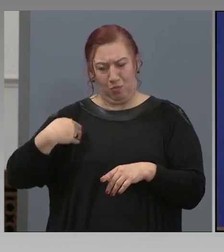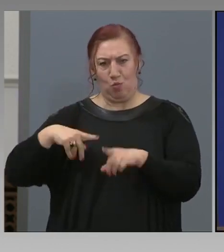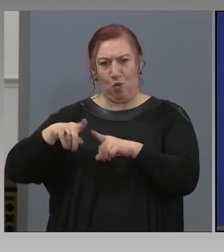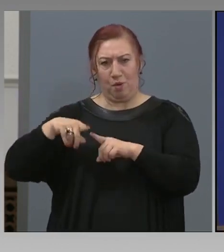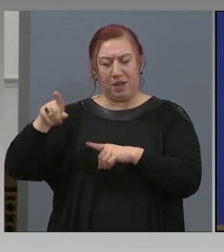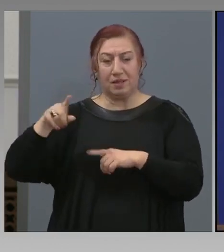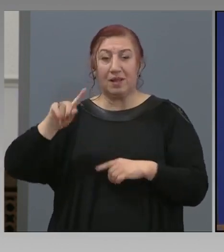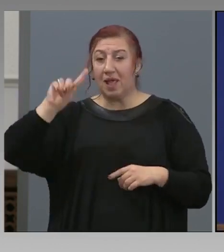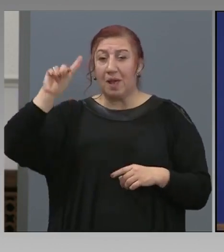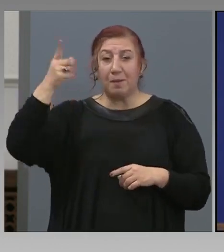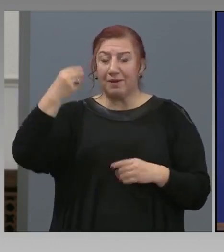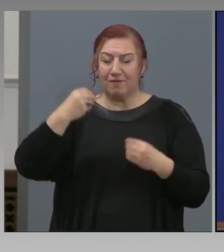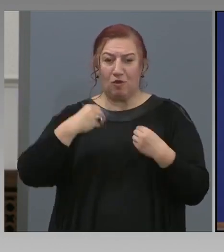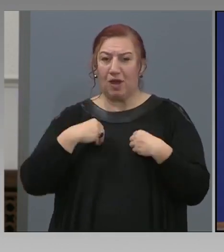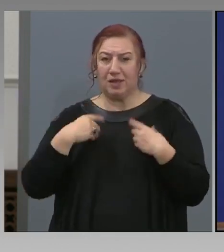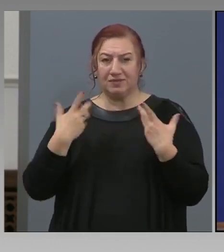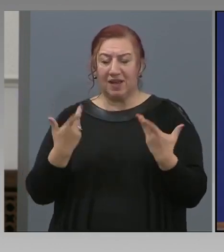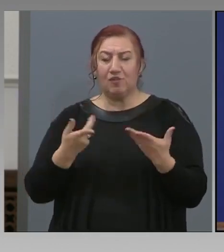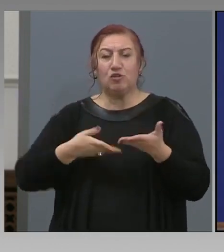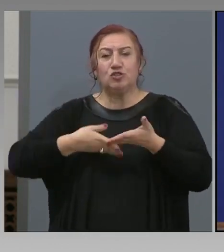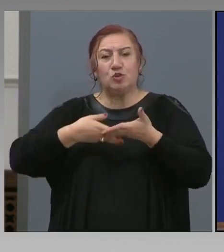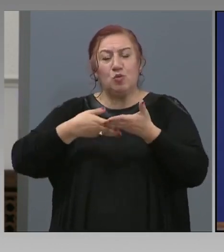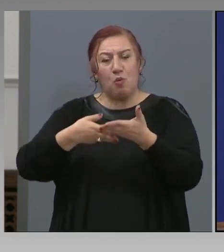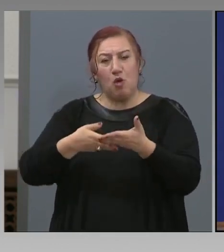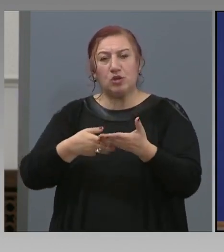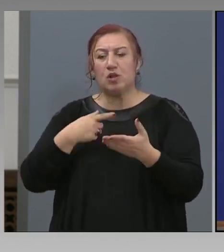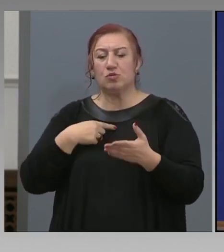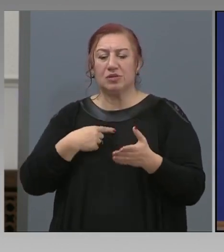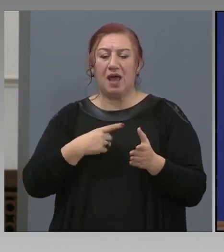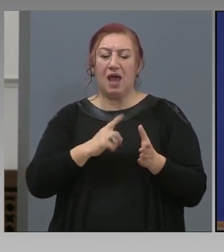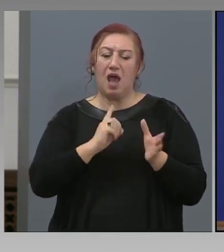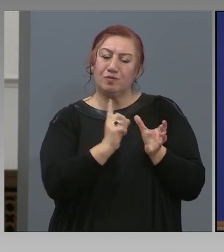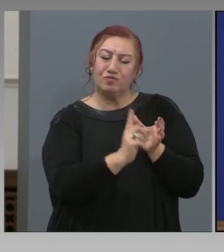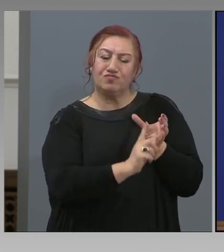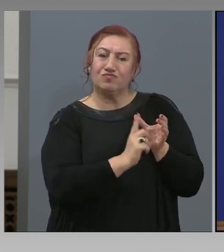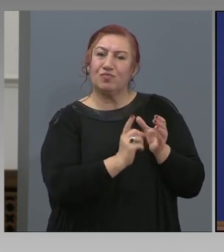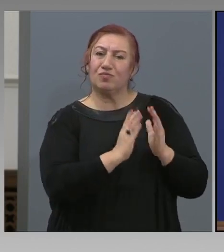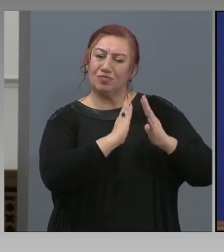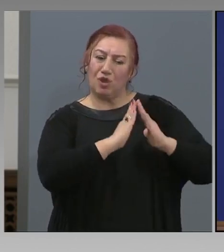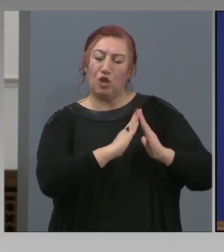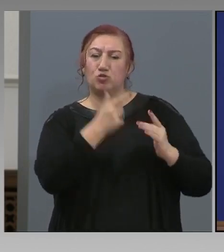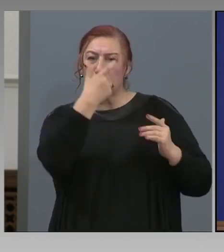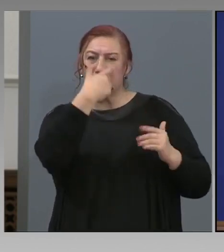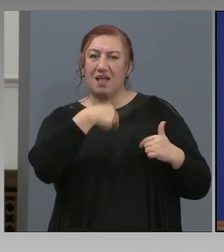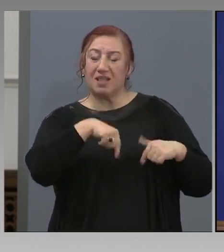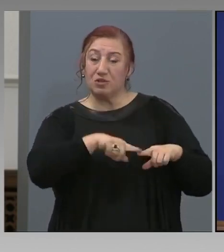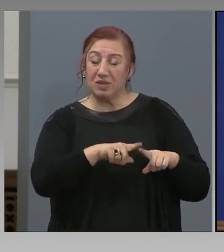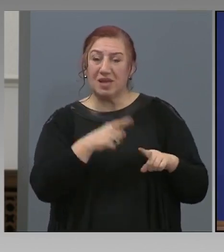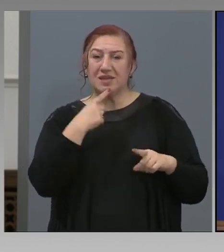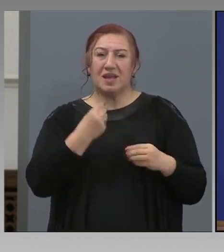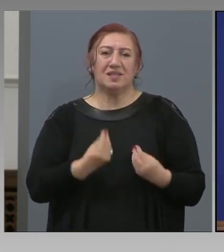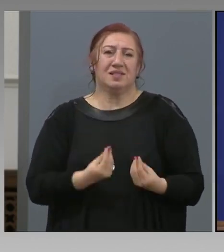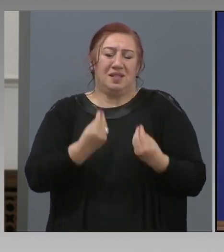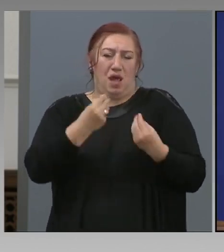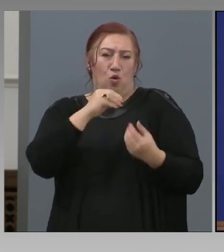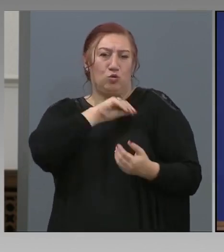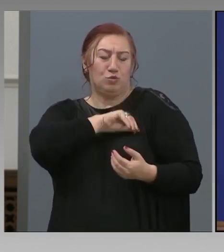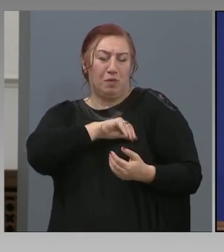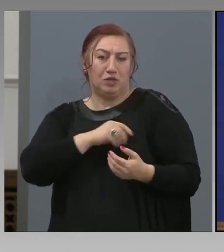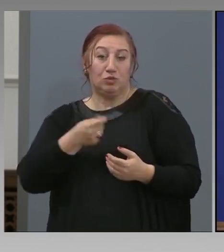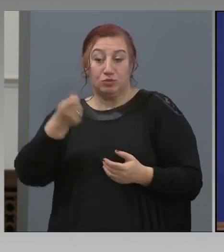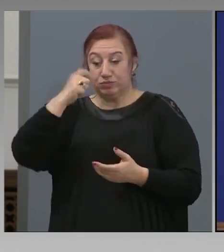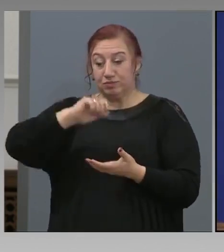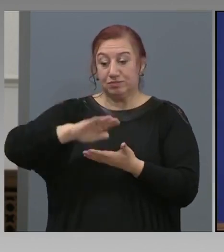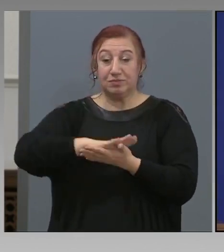каза, че е спомогнало социалната изолуация и за сравнително най-успешното справяне